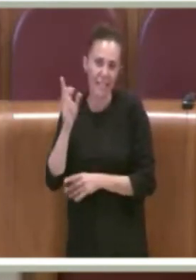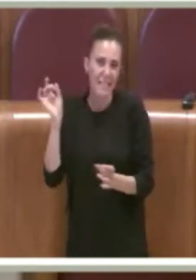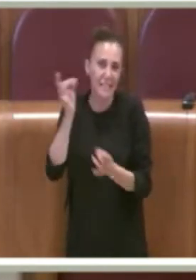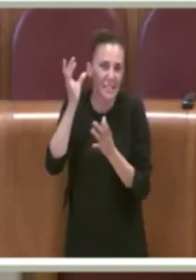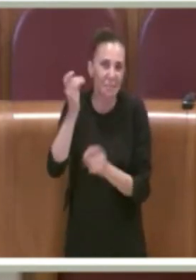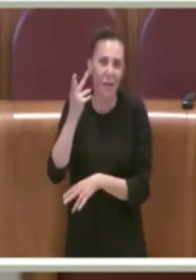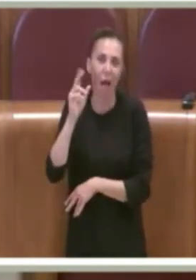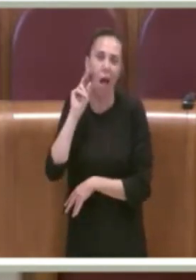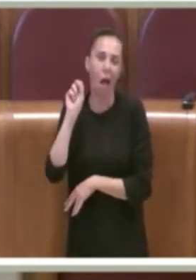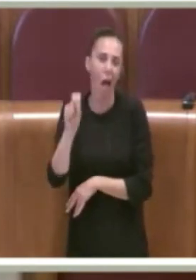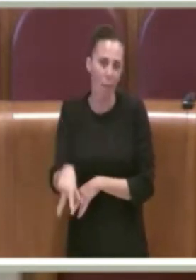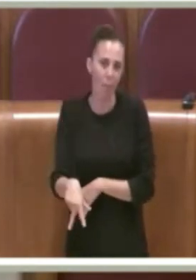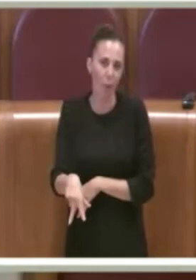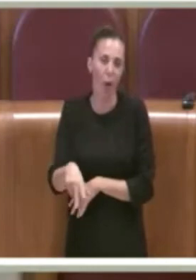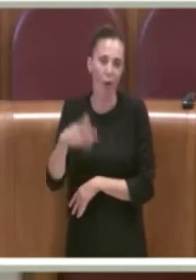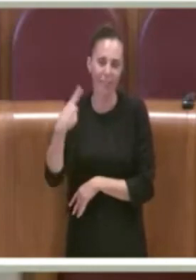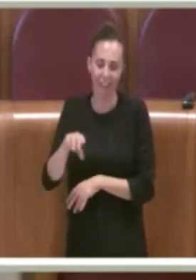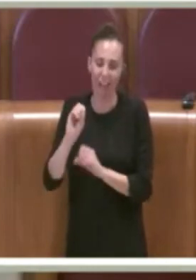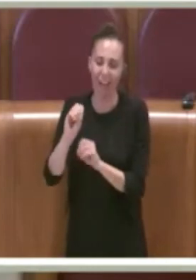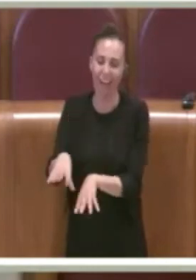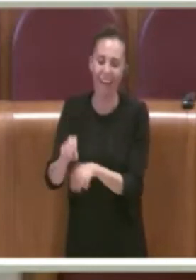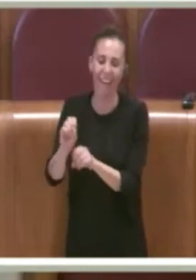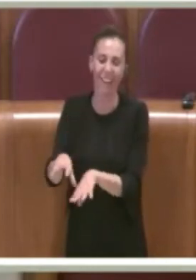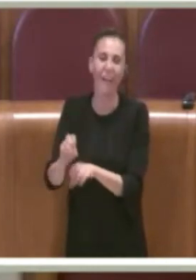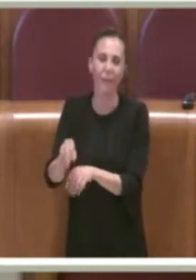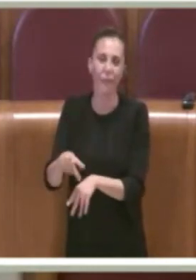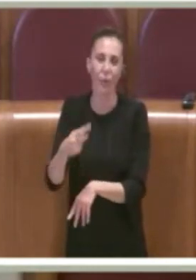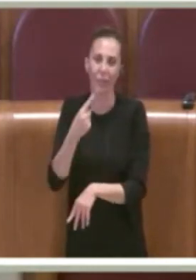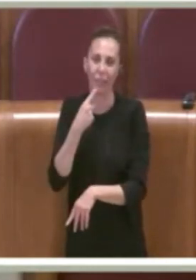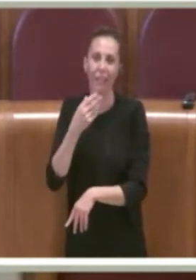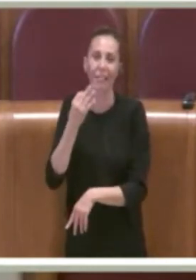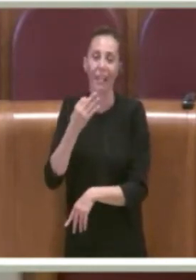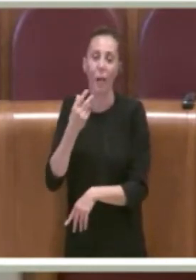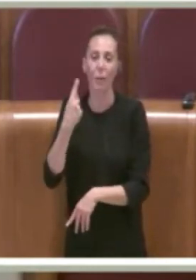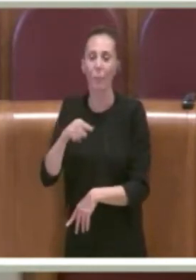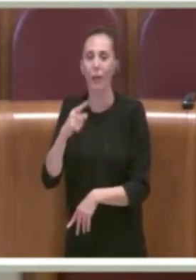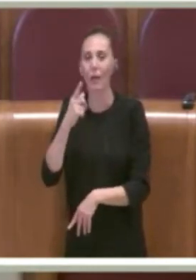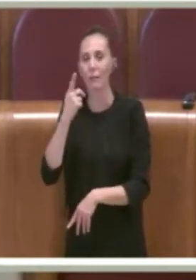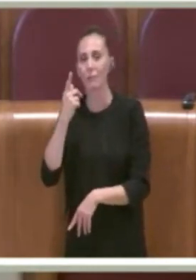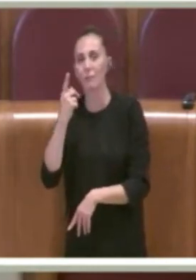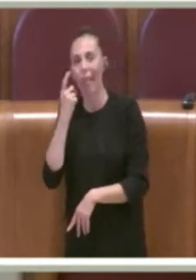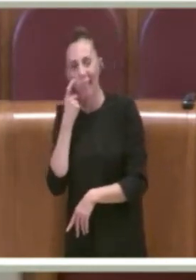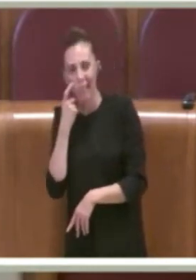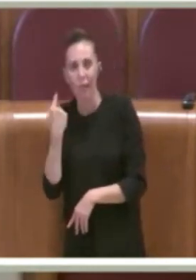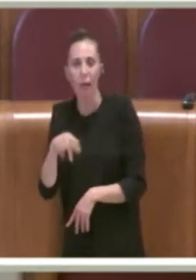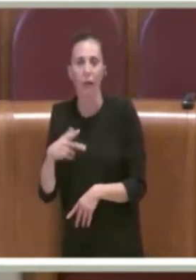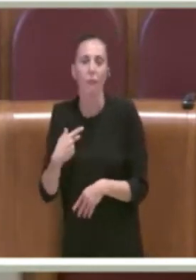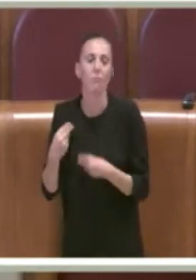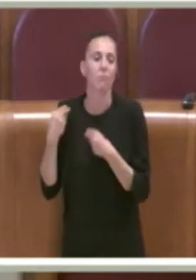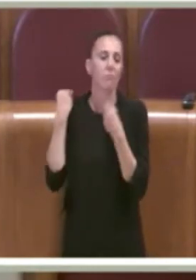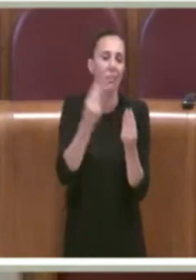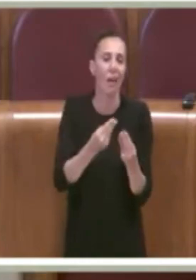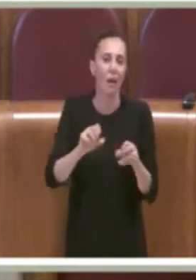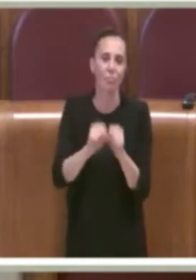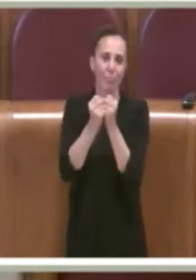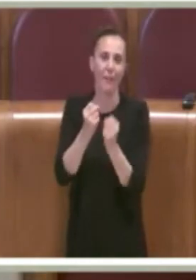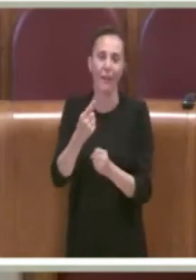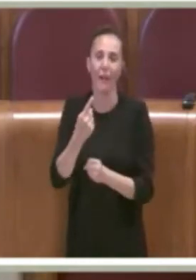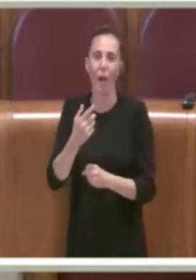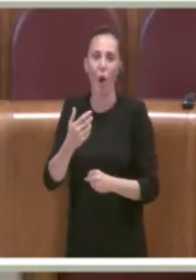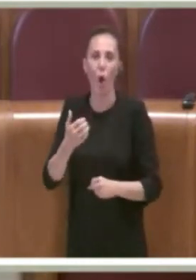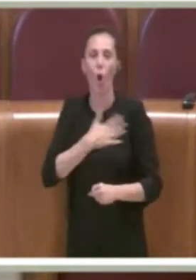questo tipo di atteggiamento e farlo pagare ai romani per un attacco di fatto